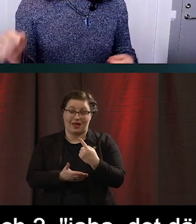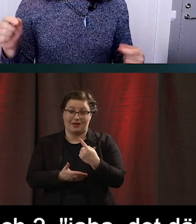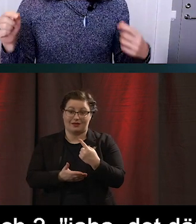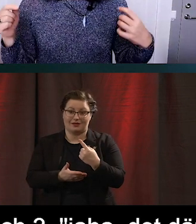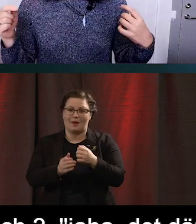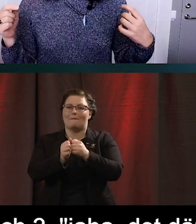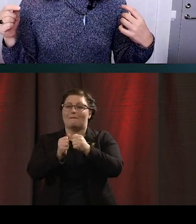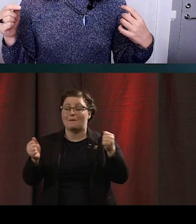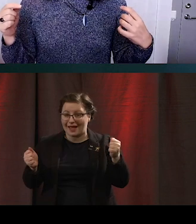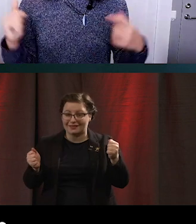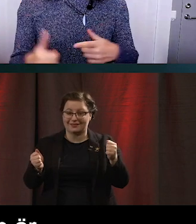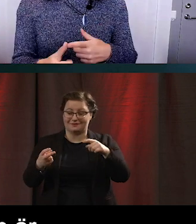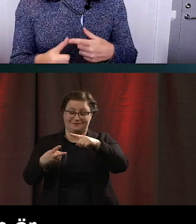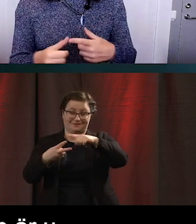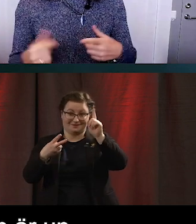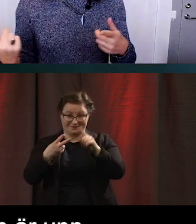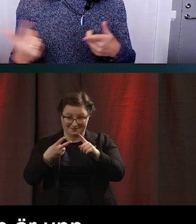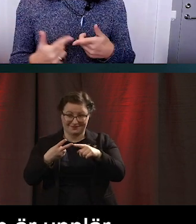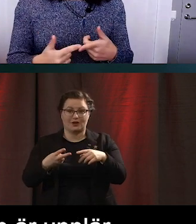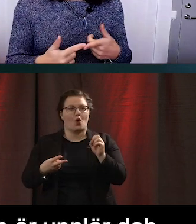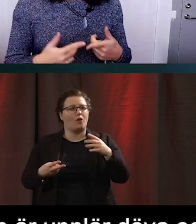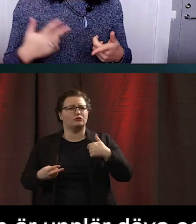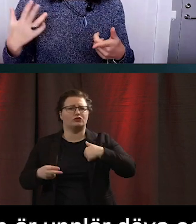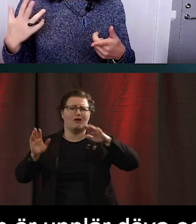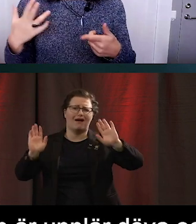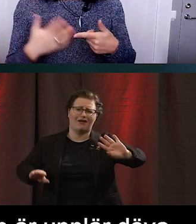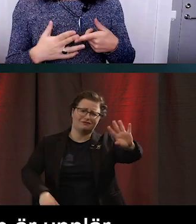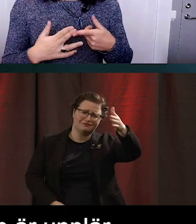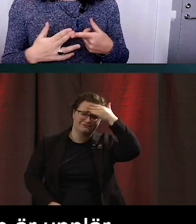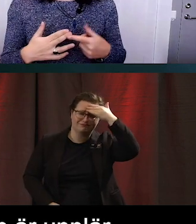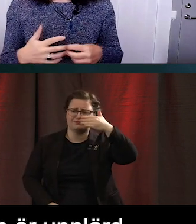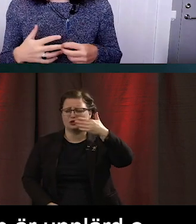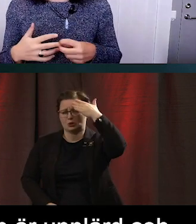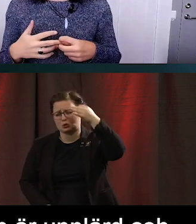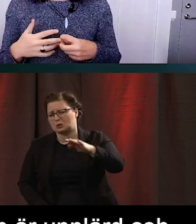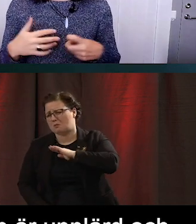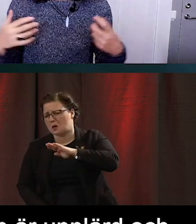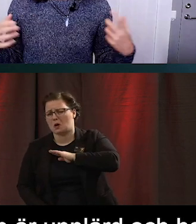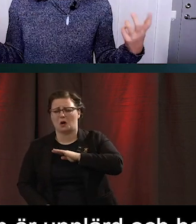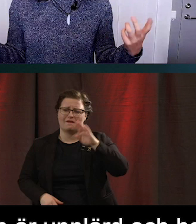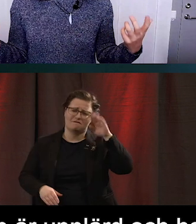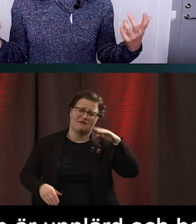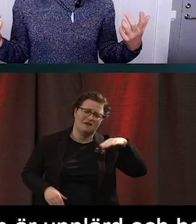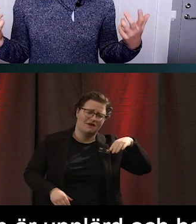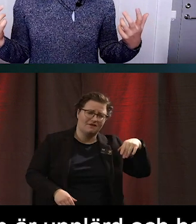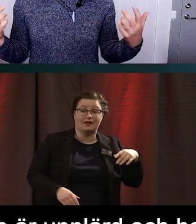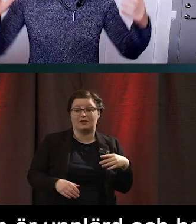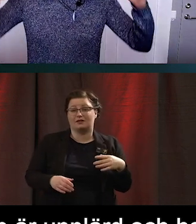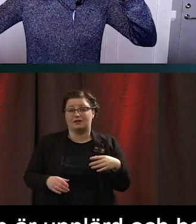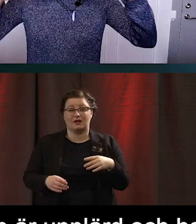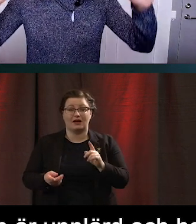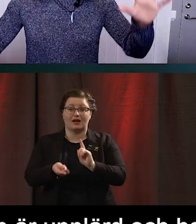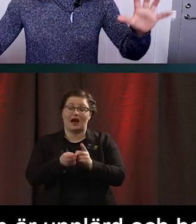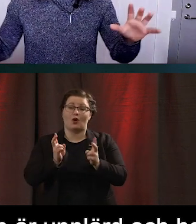andra sidan, när man är upplärd, när man har erfarenhet, när man har fått kunskaper och när man kanske till och med har en